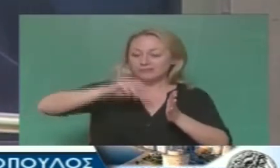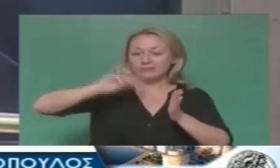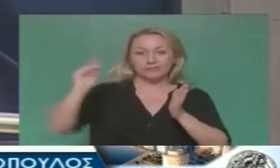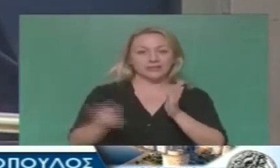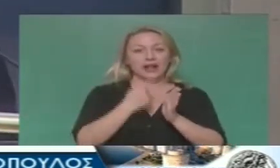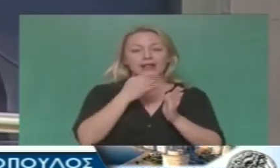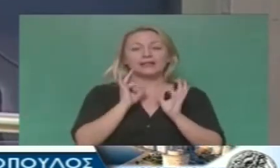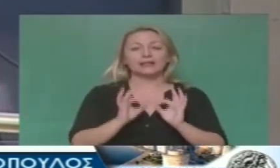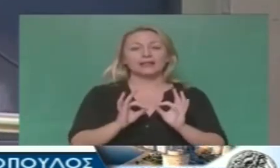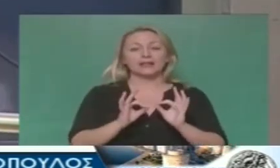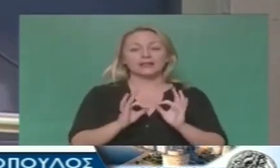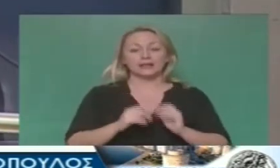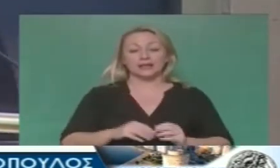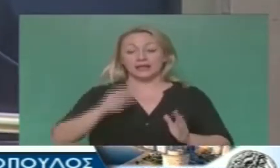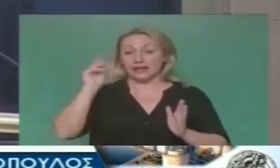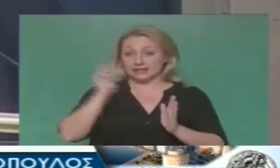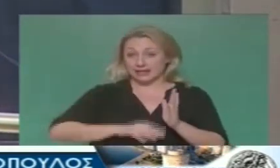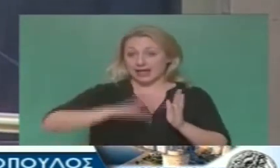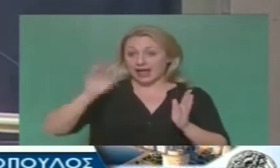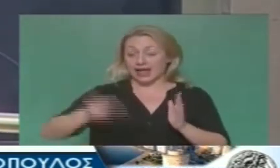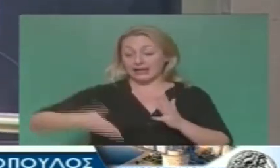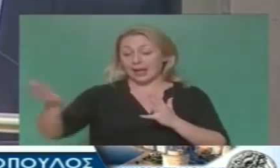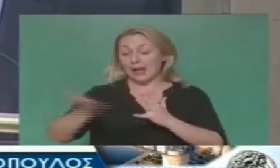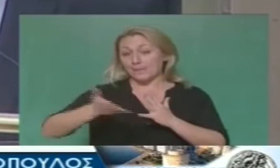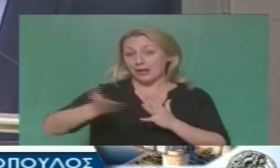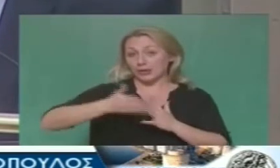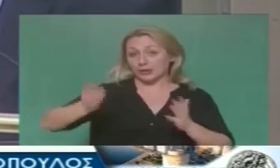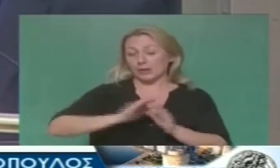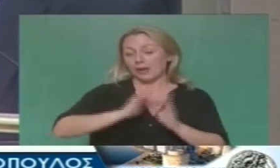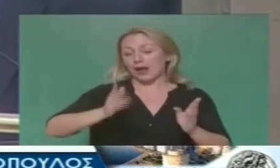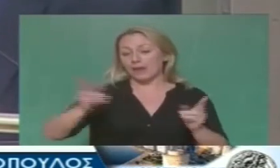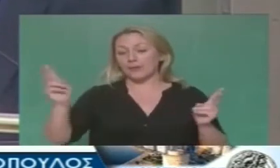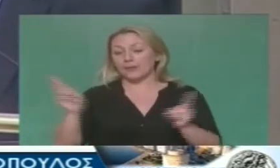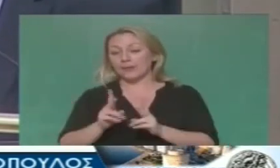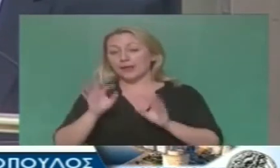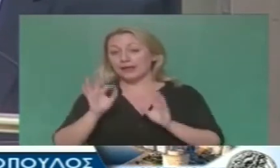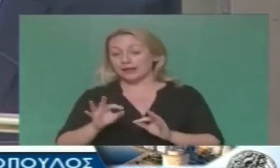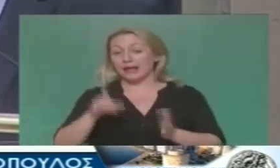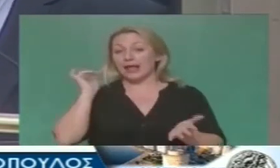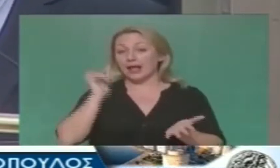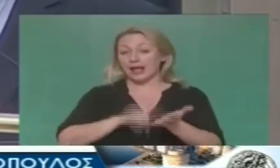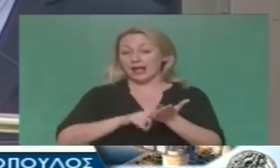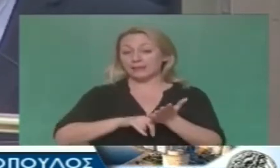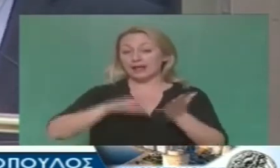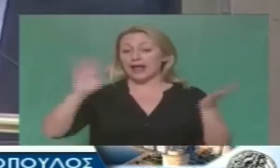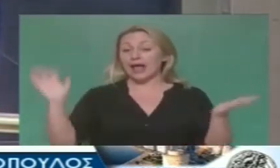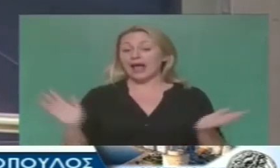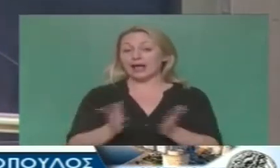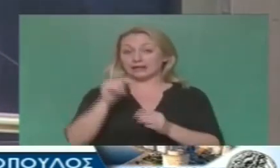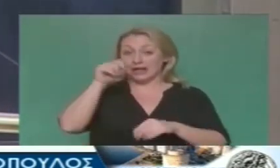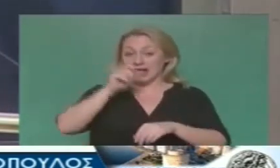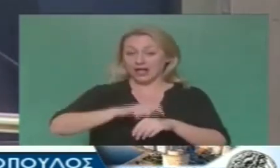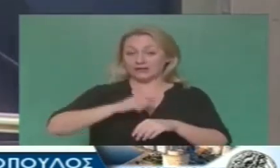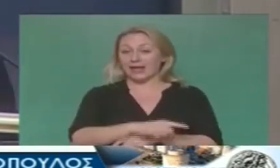έλεγε το εξής. Ότι οι μεγαλομέτοχοι ή οι μικρομέτοχοι του ΟΑΣ θα έπρεπε ακόμη και αν δεν